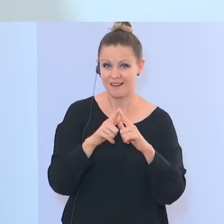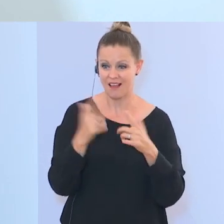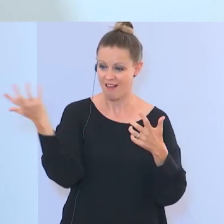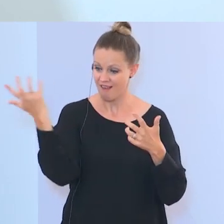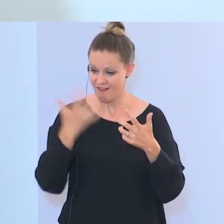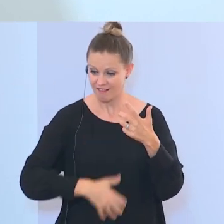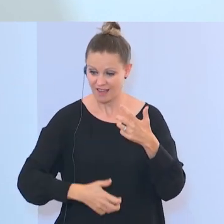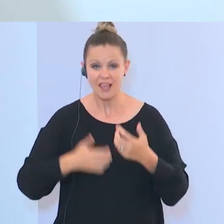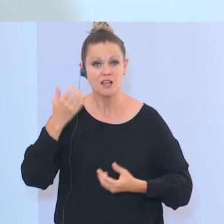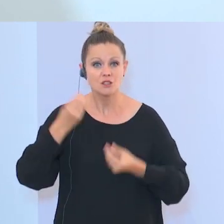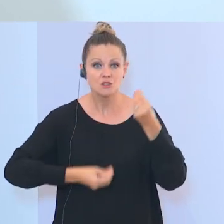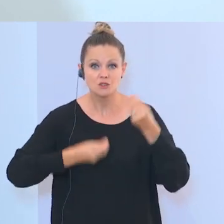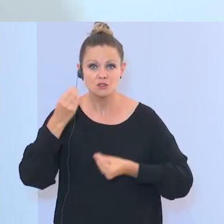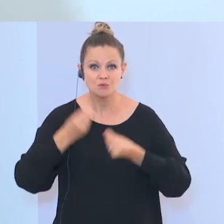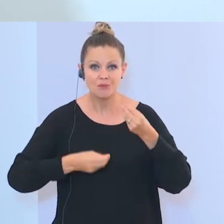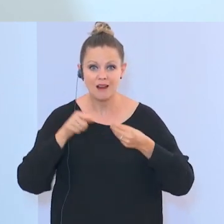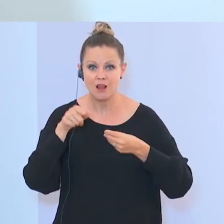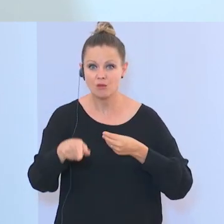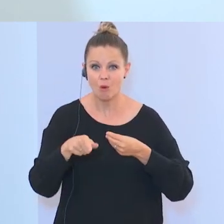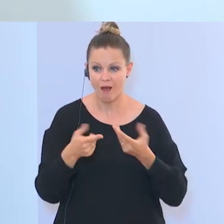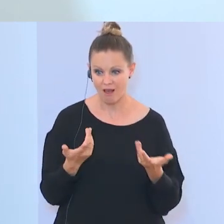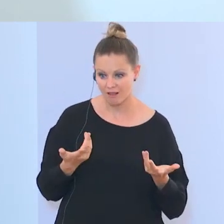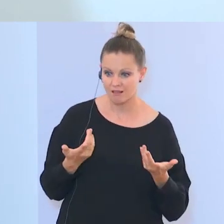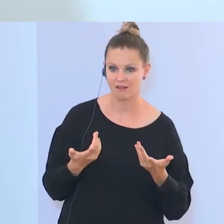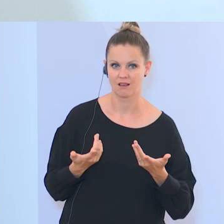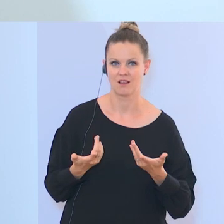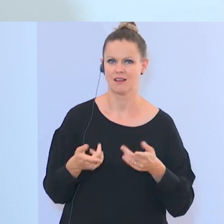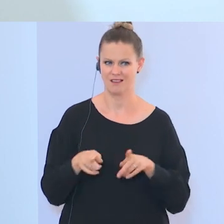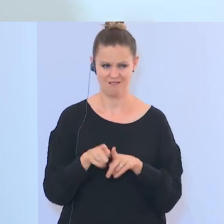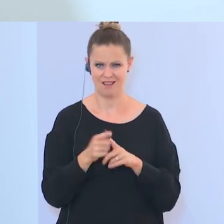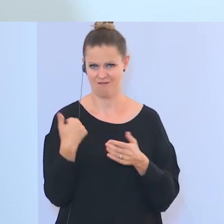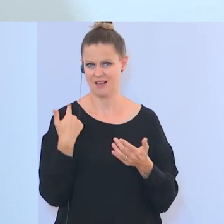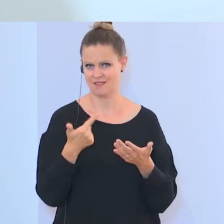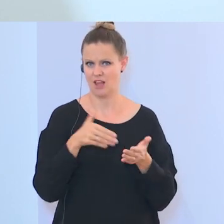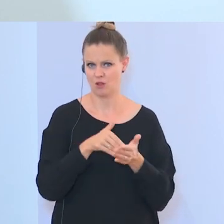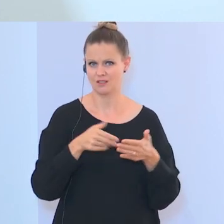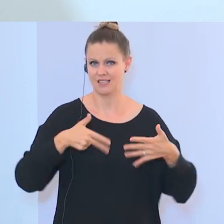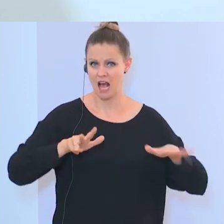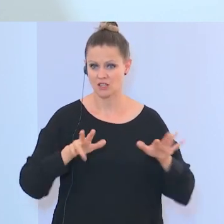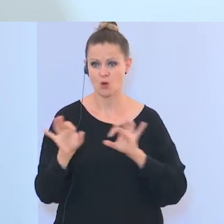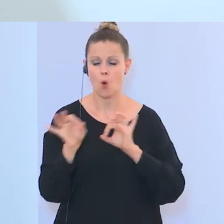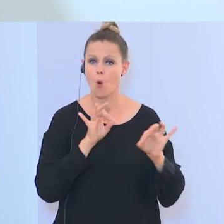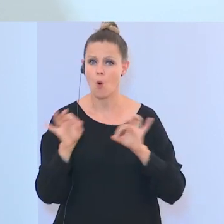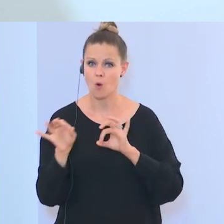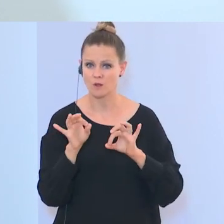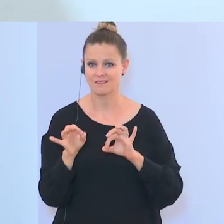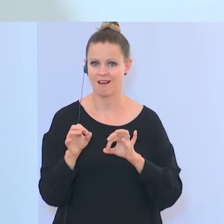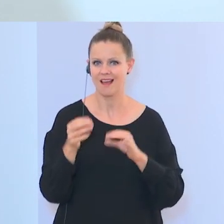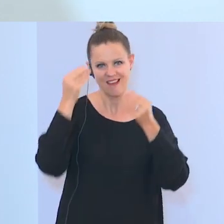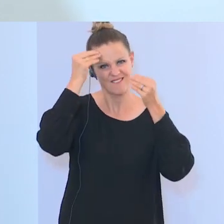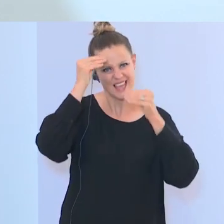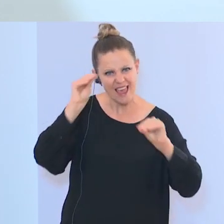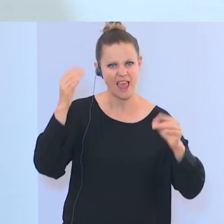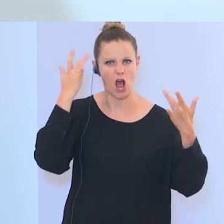aus dem Jahr 2018 kennen, wenn Burschen in zweifelhaften Ehrkulturen am Schulhof den Mädels sagen, was sie tun